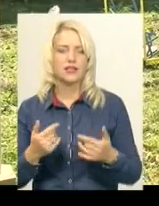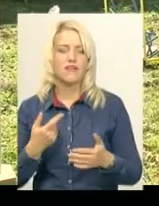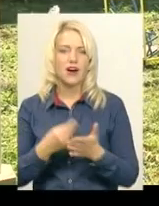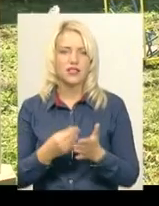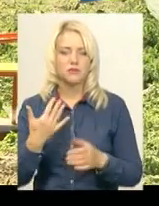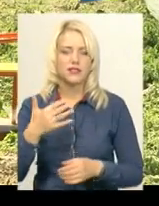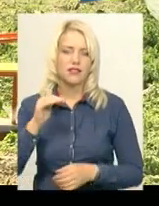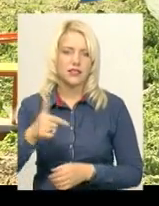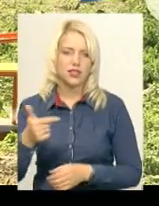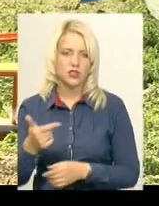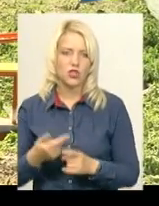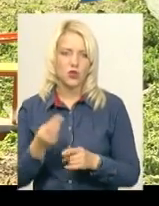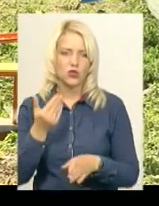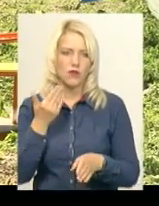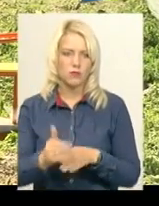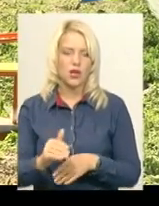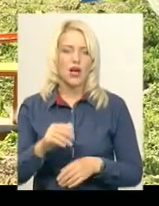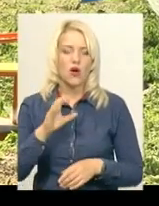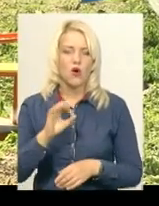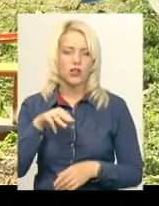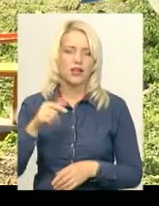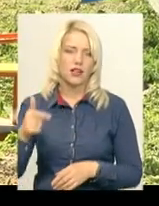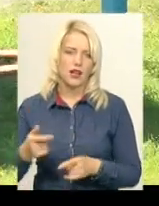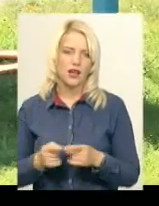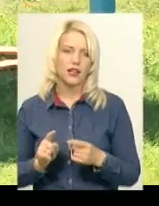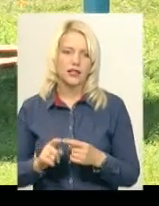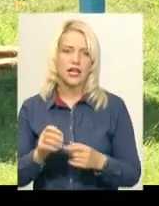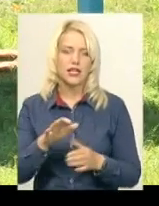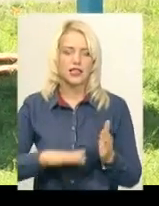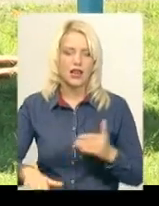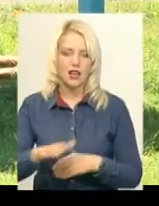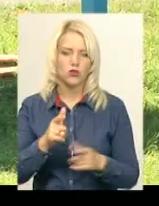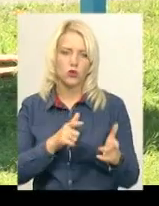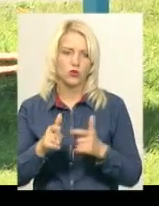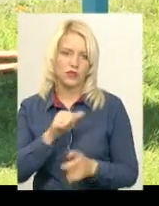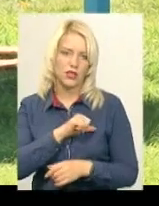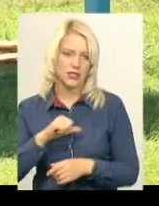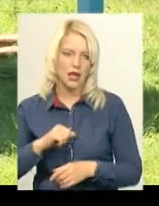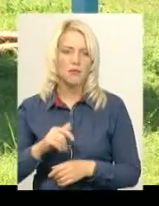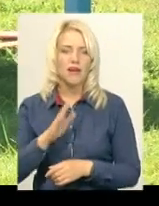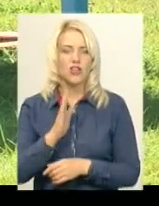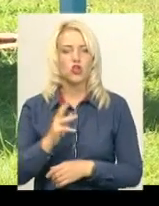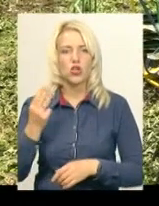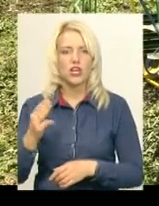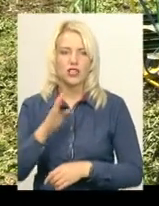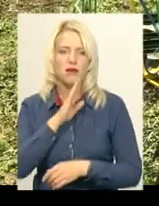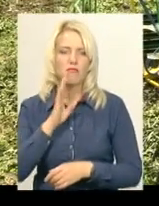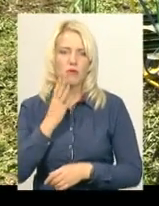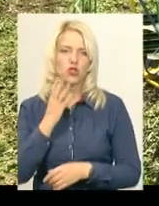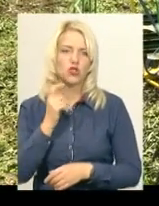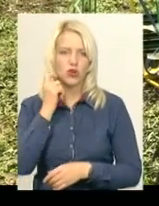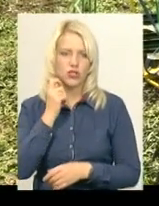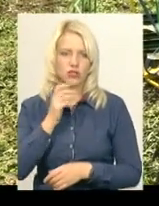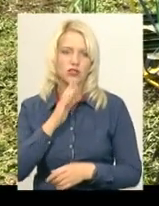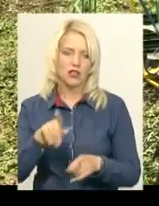виділили з бюджету Дунаєвецької ОТГ. Ділянку для монтажу дитячих атракцій жителі готували самі. Вікторія Шах, мама 4-річної дівчинки, також